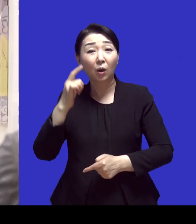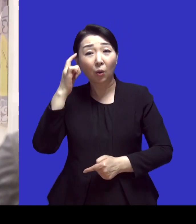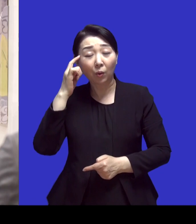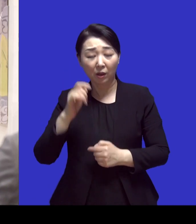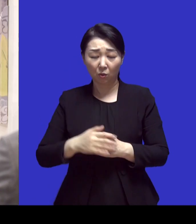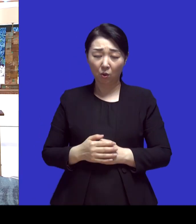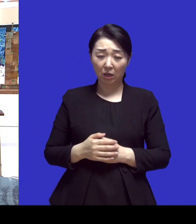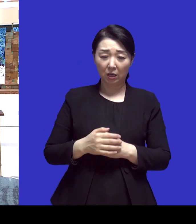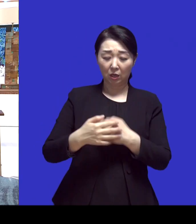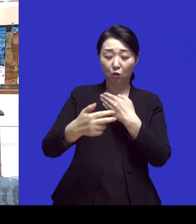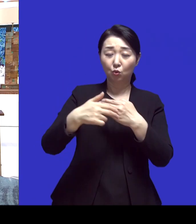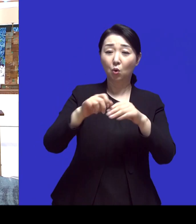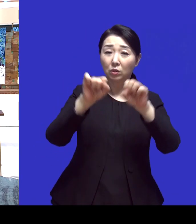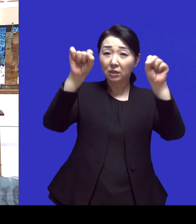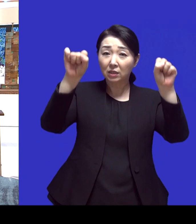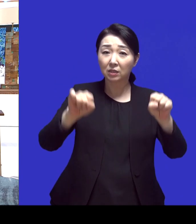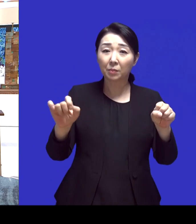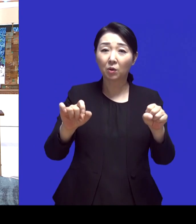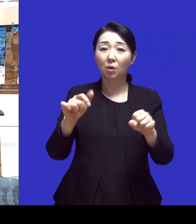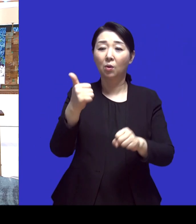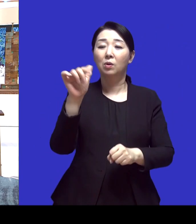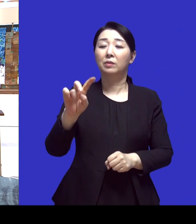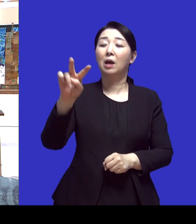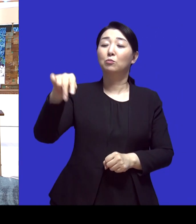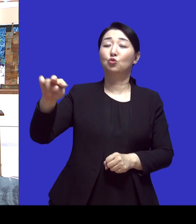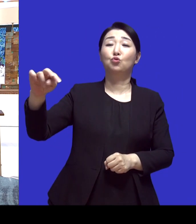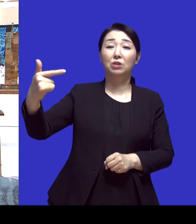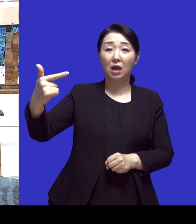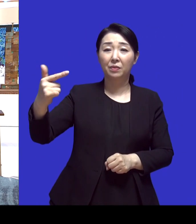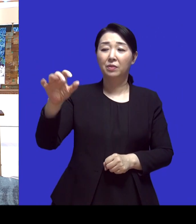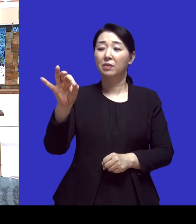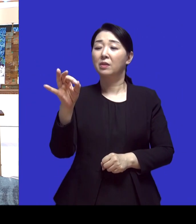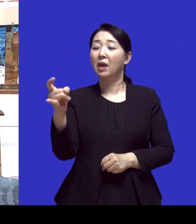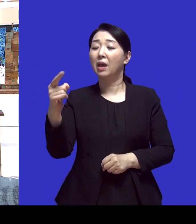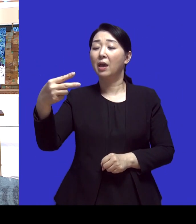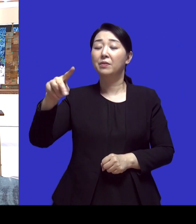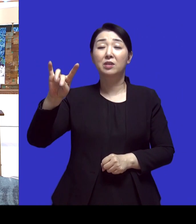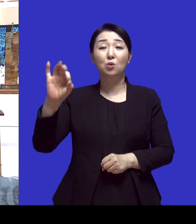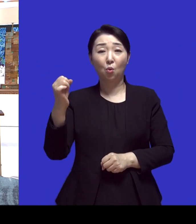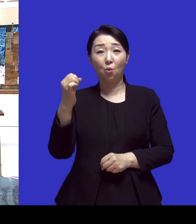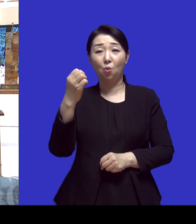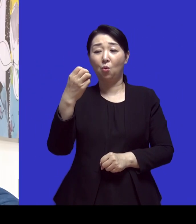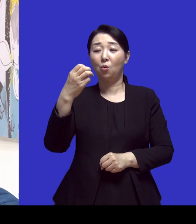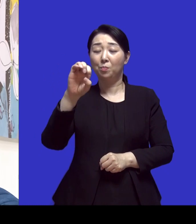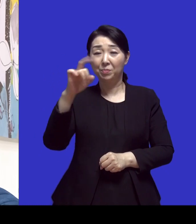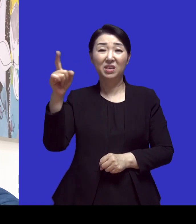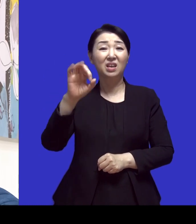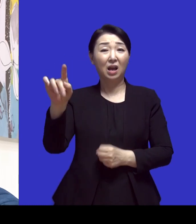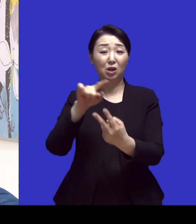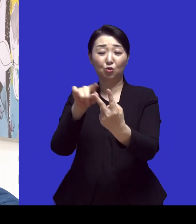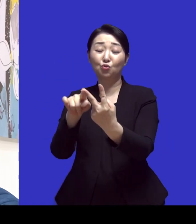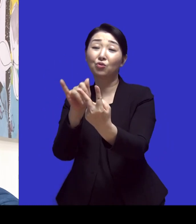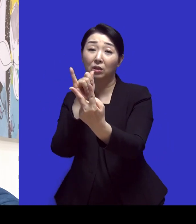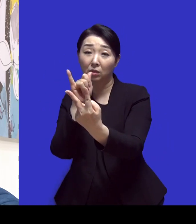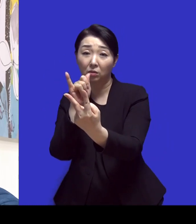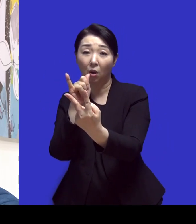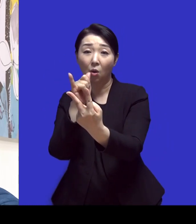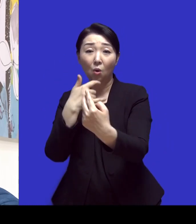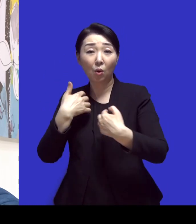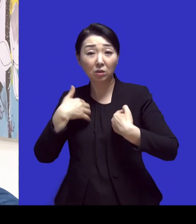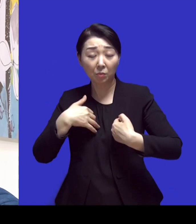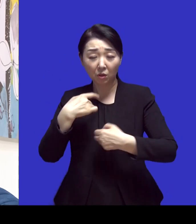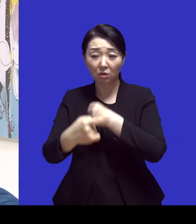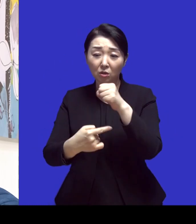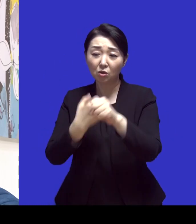수 있는 자리가 남순환과 에티오피아에 났어요 네 그것도 재밌는 얘기가 이제 1년 6개월